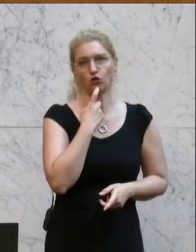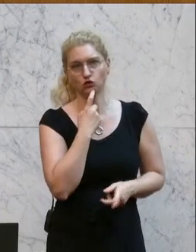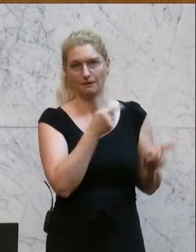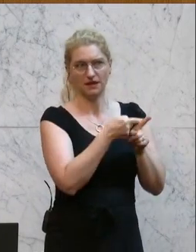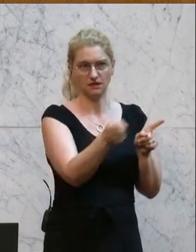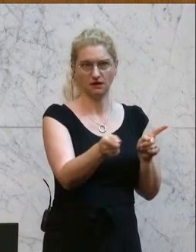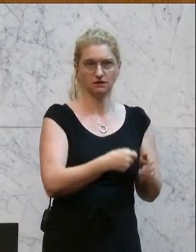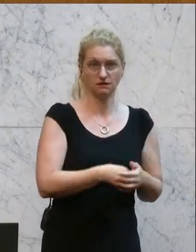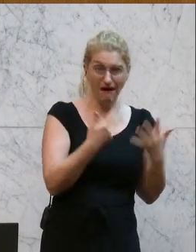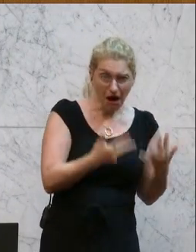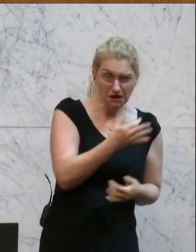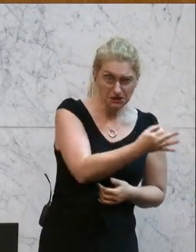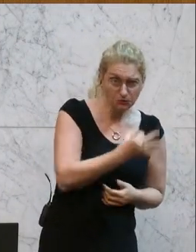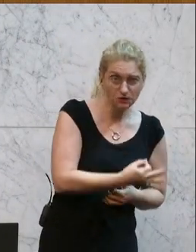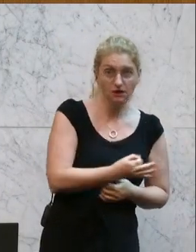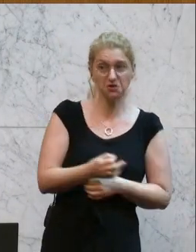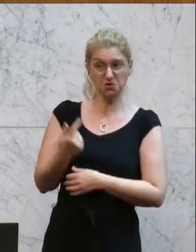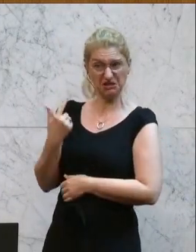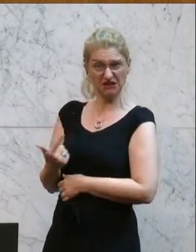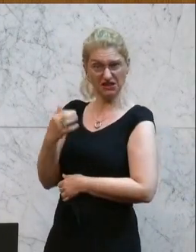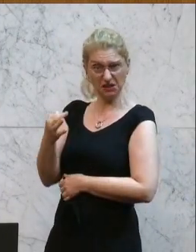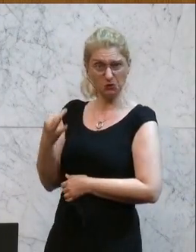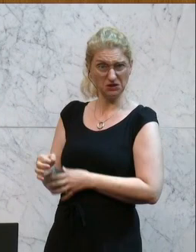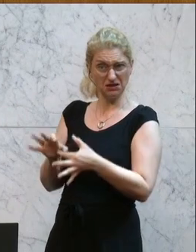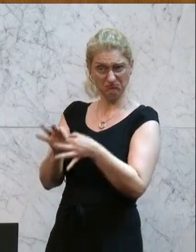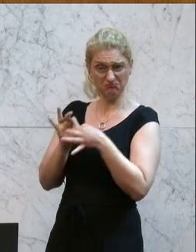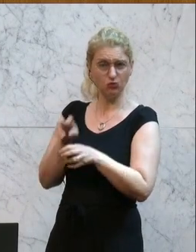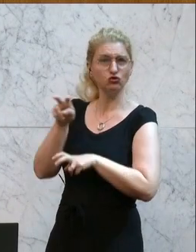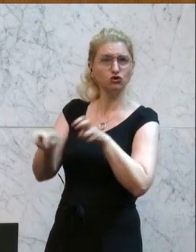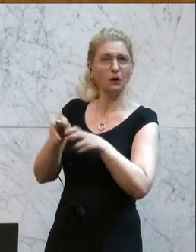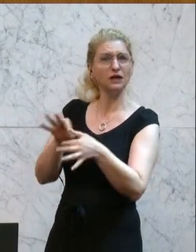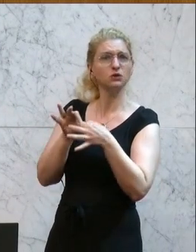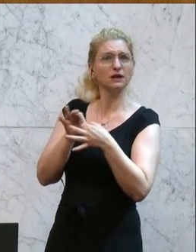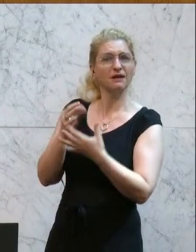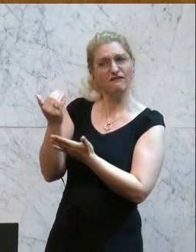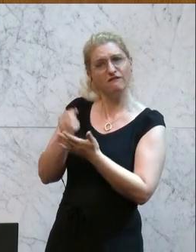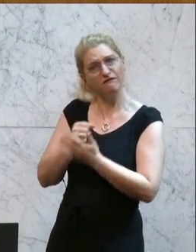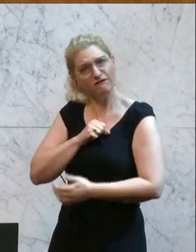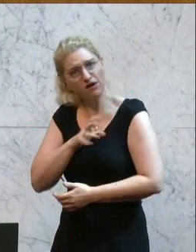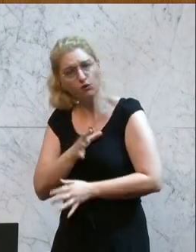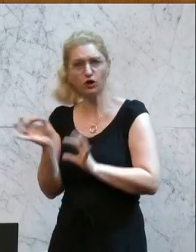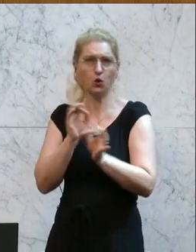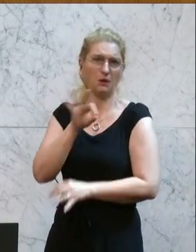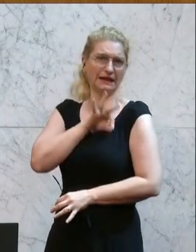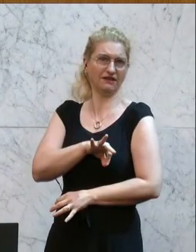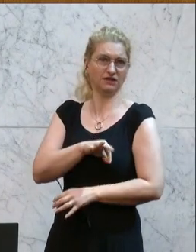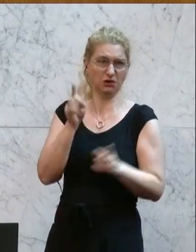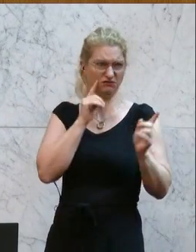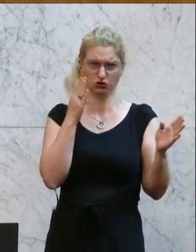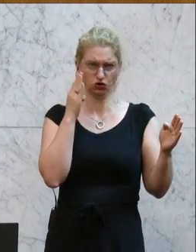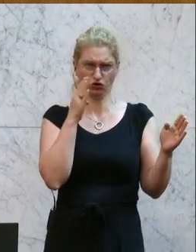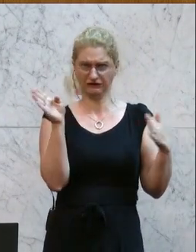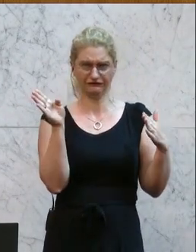Prozent kommen durch Steuern auf Vermögen oder Gewinne. Und diese Schieflage werden wir hoffentlich beenden. Deswegen ja,